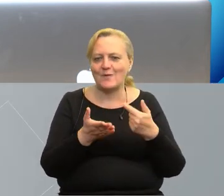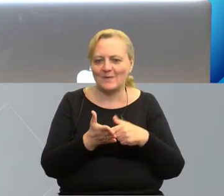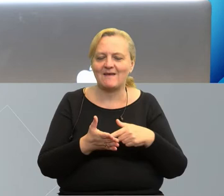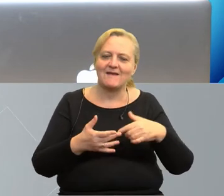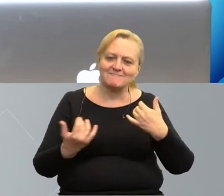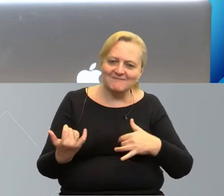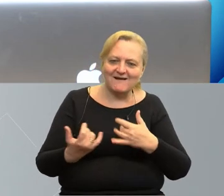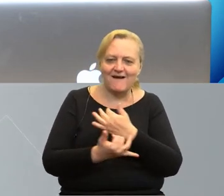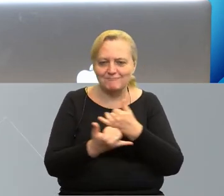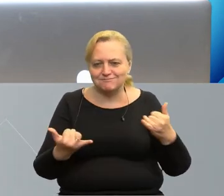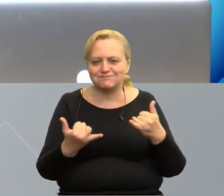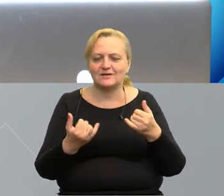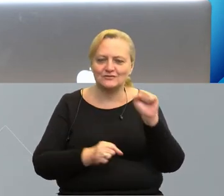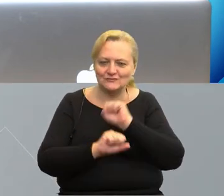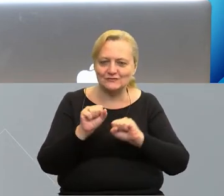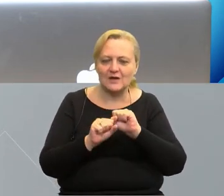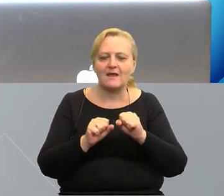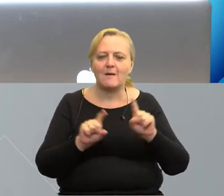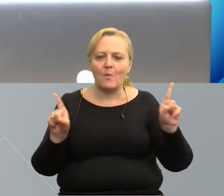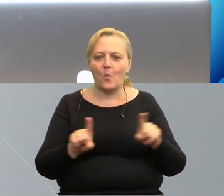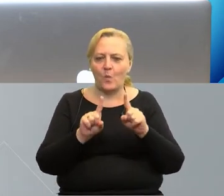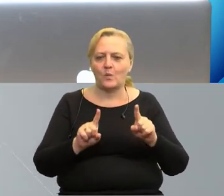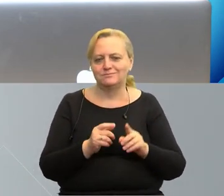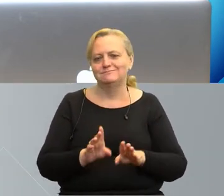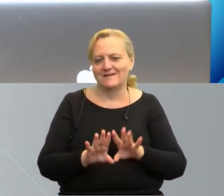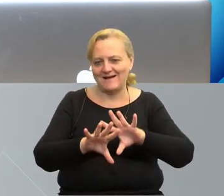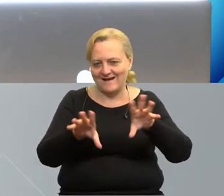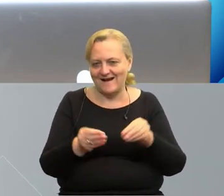wspólnie grały, ćwiczyły, miały koncerty.